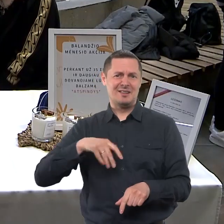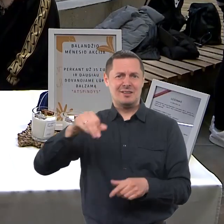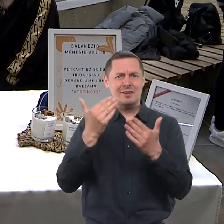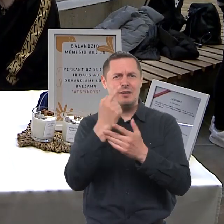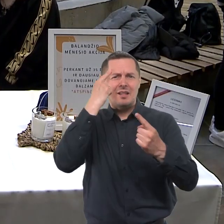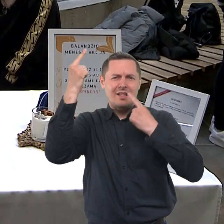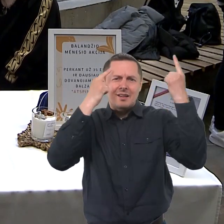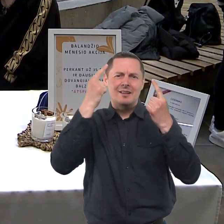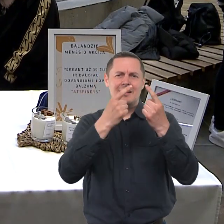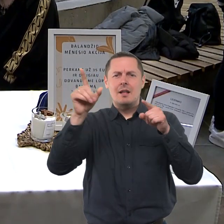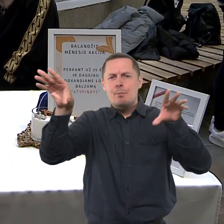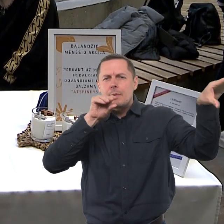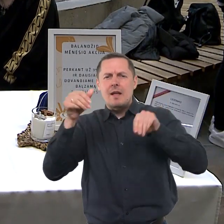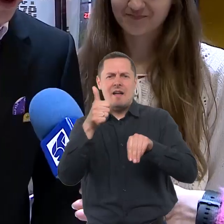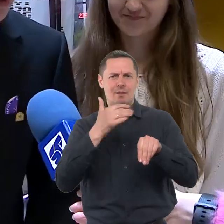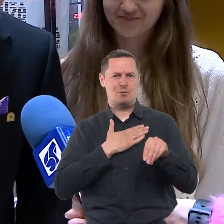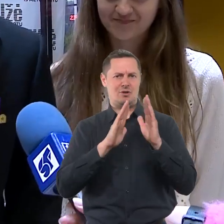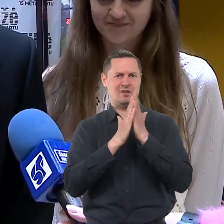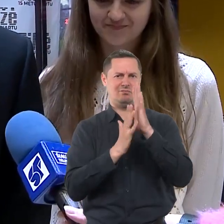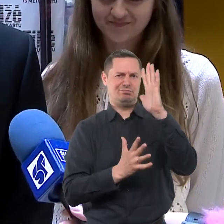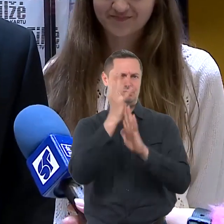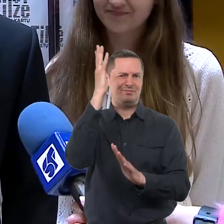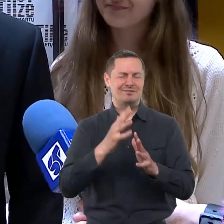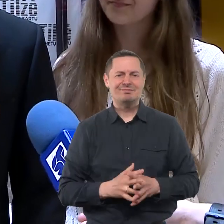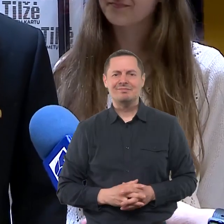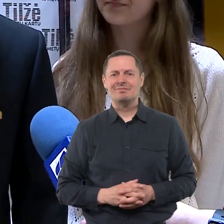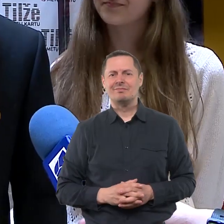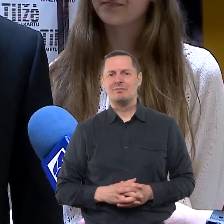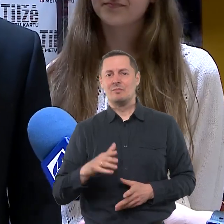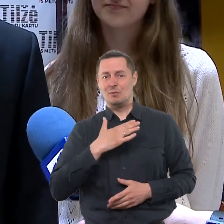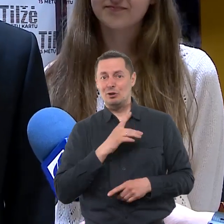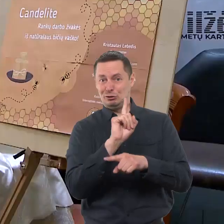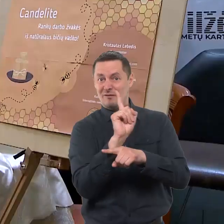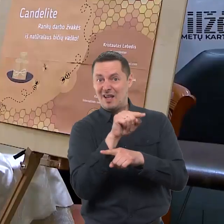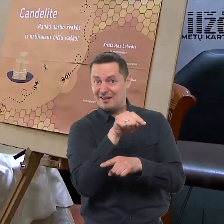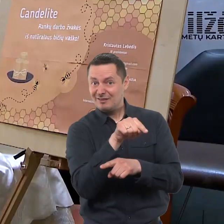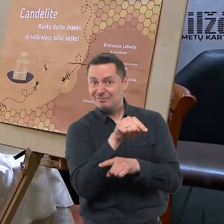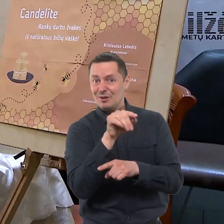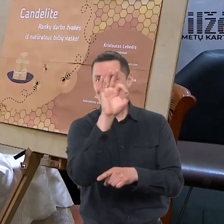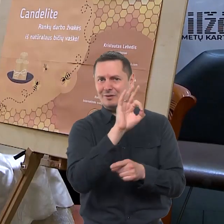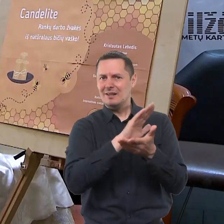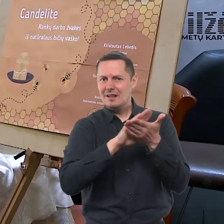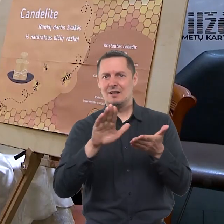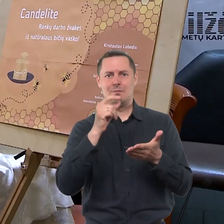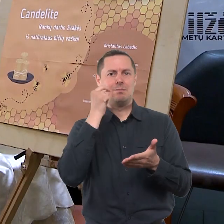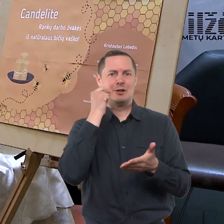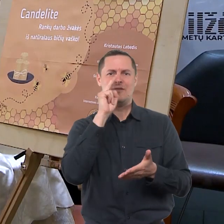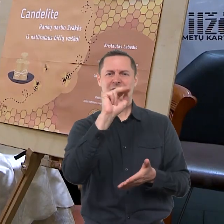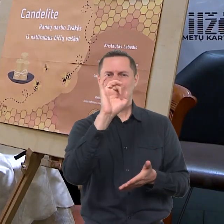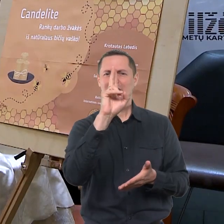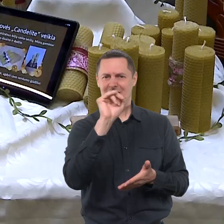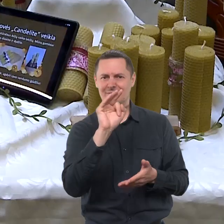idėjų ir toliau tobulinti savo produktą. Gaminam žvokės iš natūralos bičių vaško, patys sukam, patys